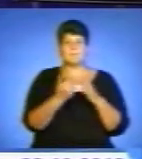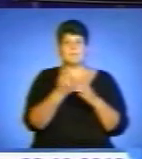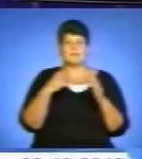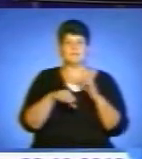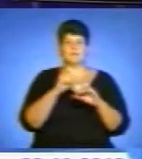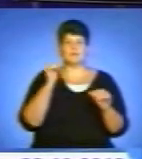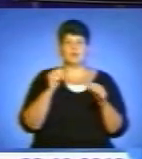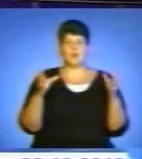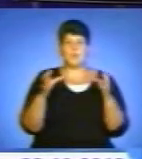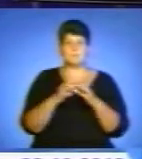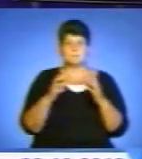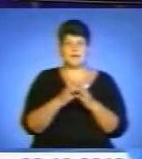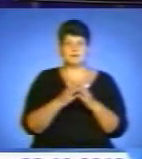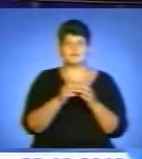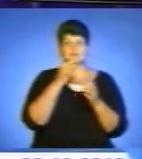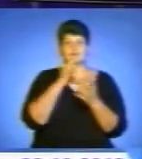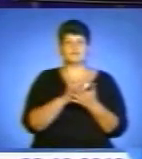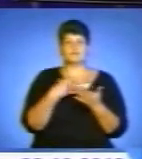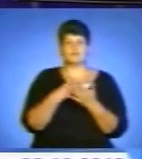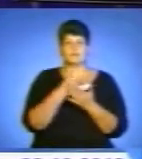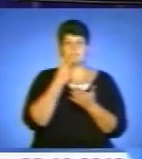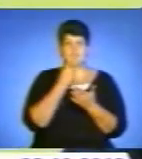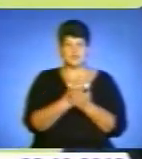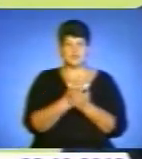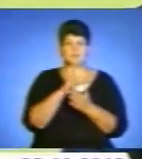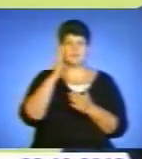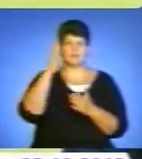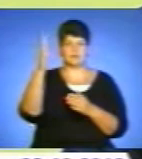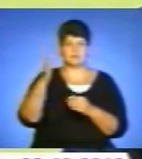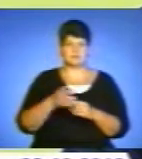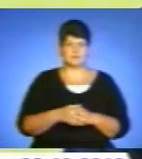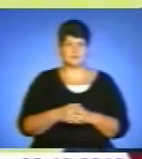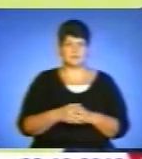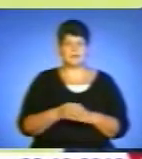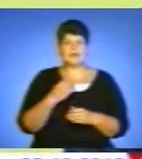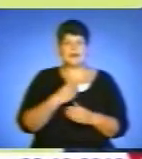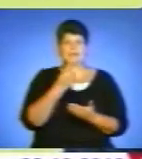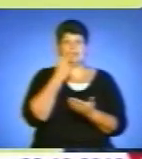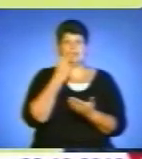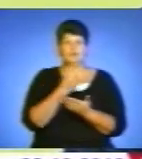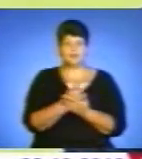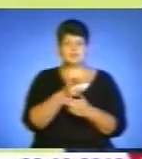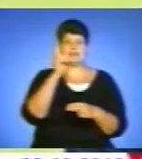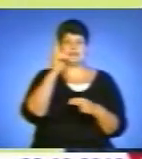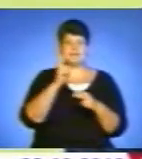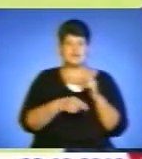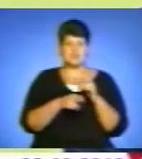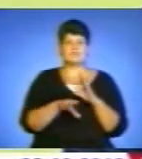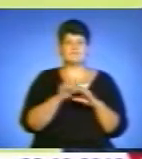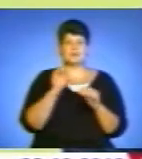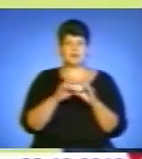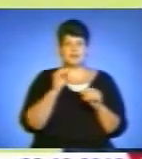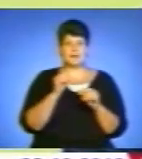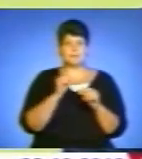окреслив власне бачення майбутніх політичних перспектив. Я дивлюся на завершення виборчих перегонів із